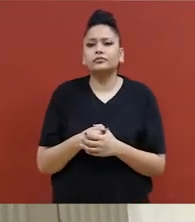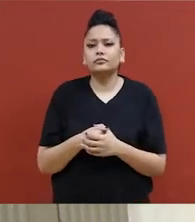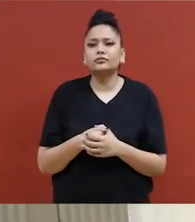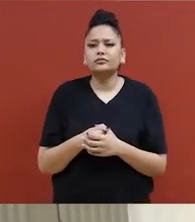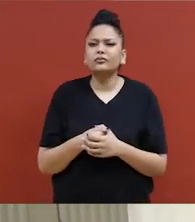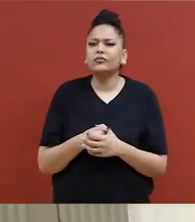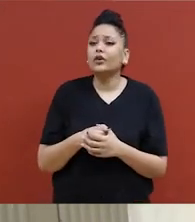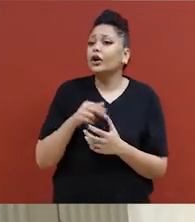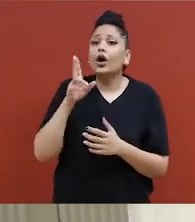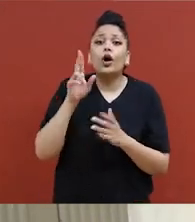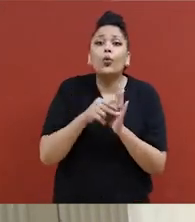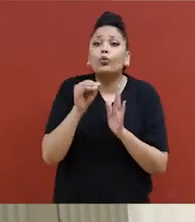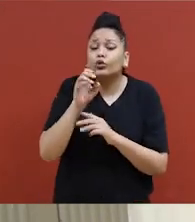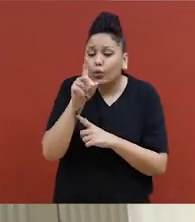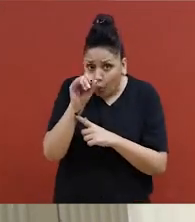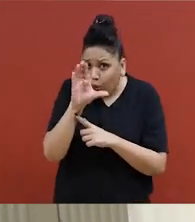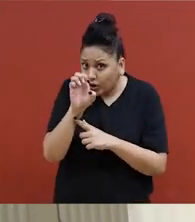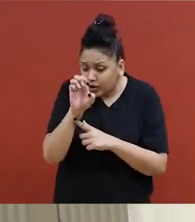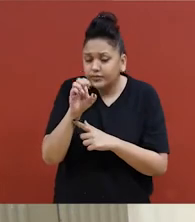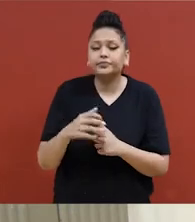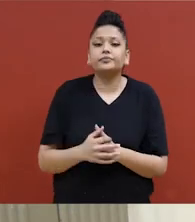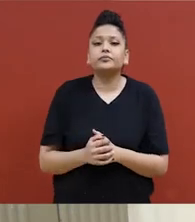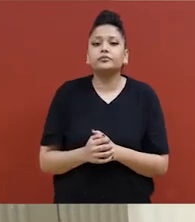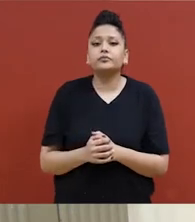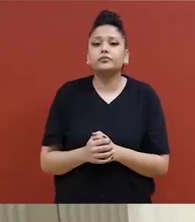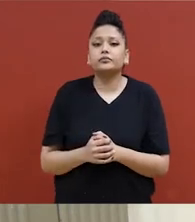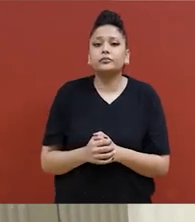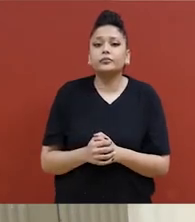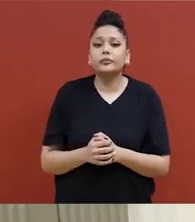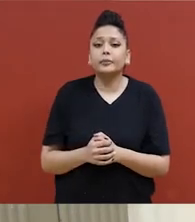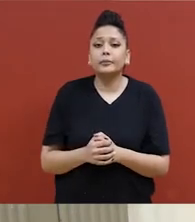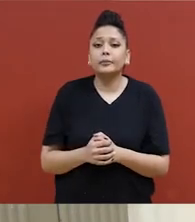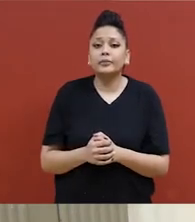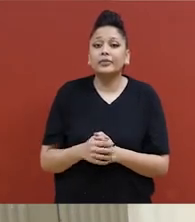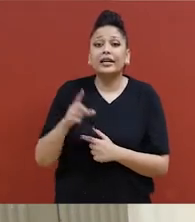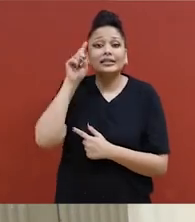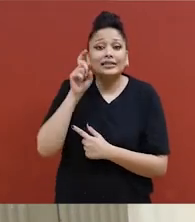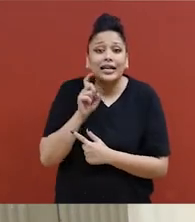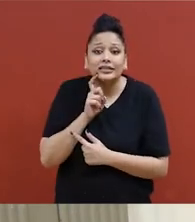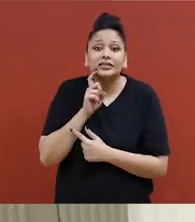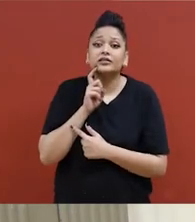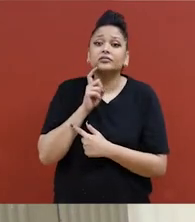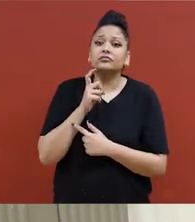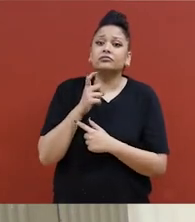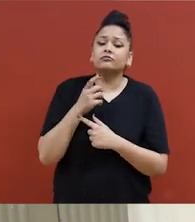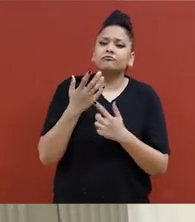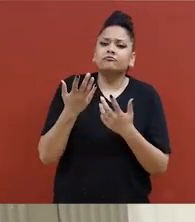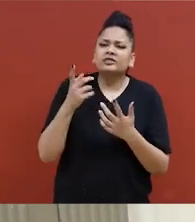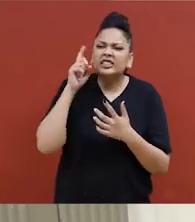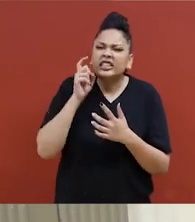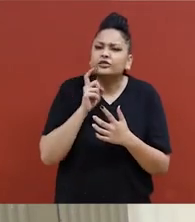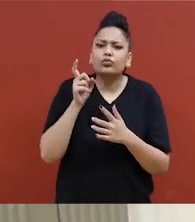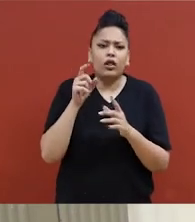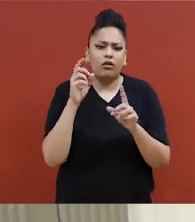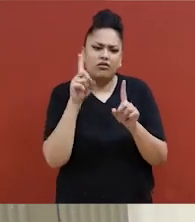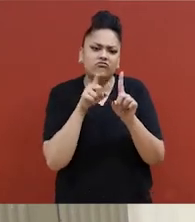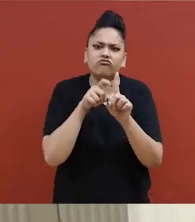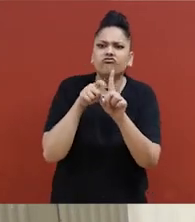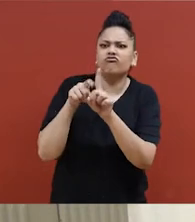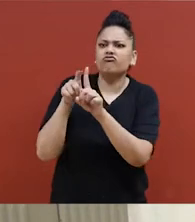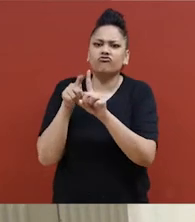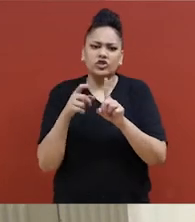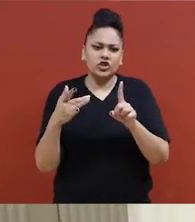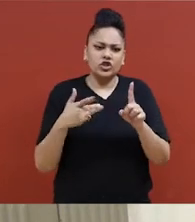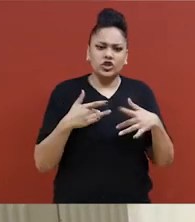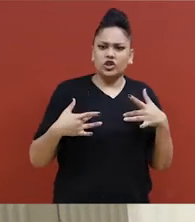Des baisers non désirés, des attouchements non désirés sur nos seins, sur nos organes génitaux ou sur nos fesses,